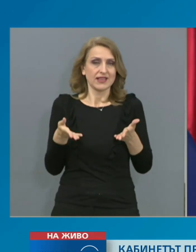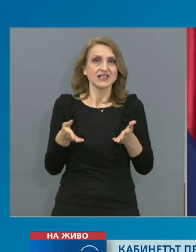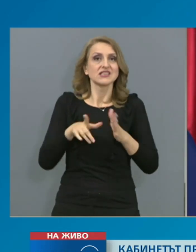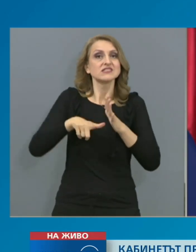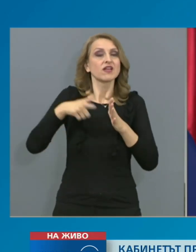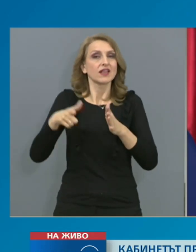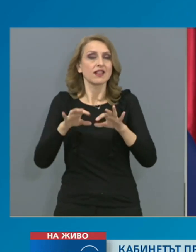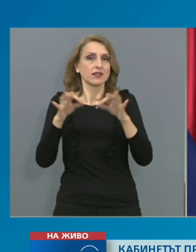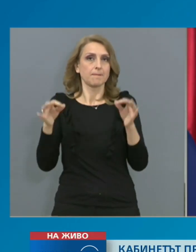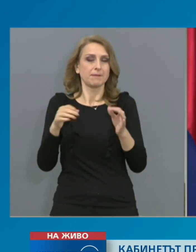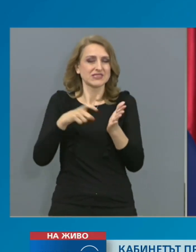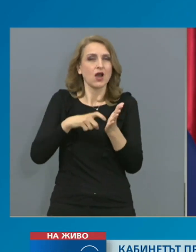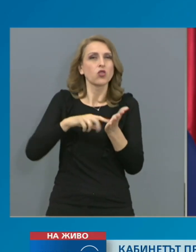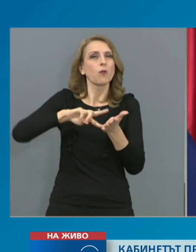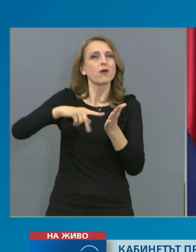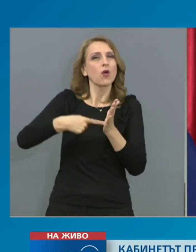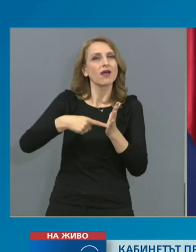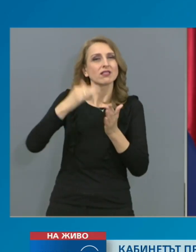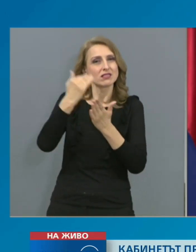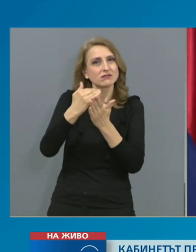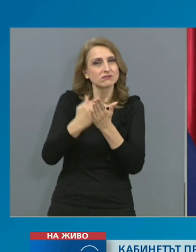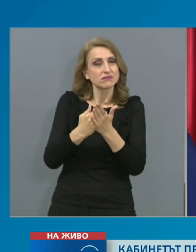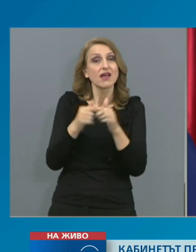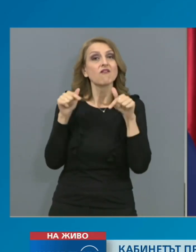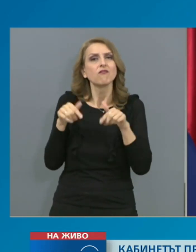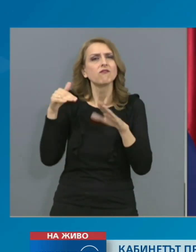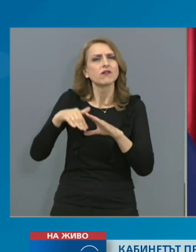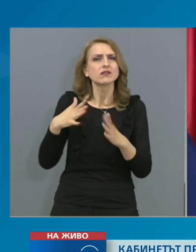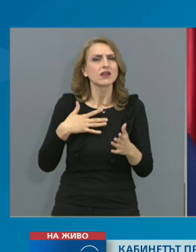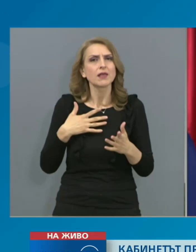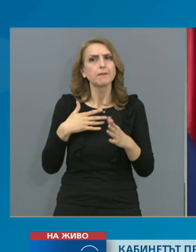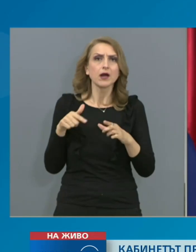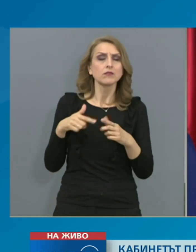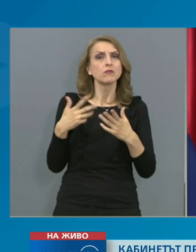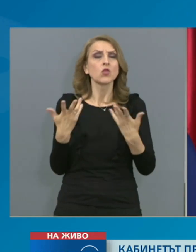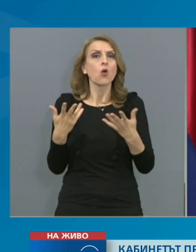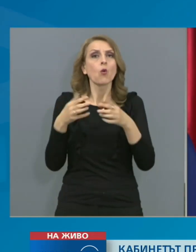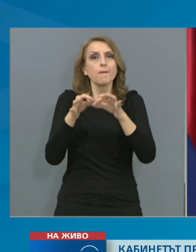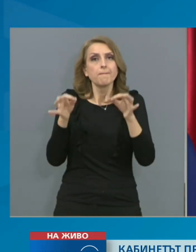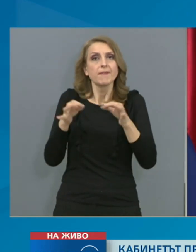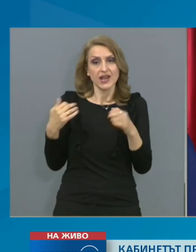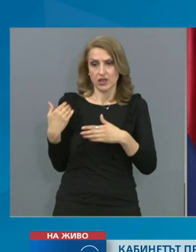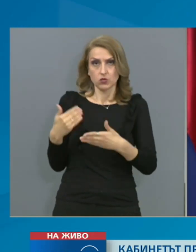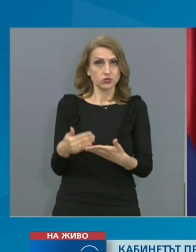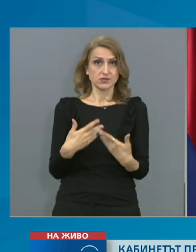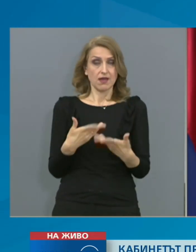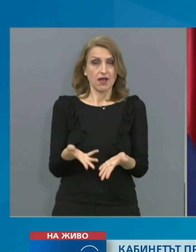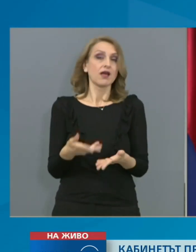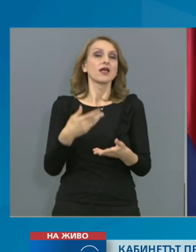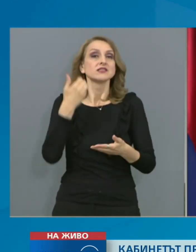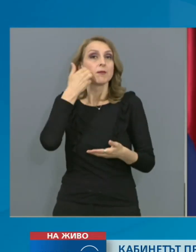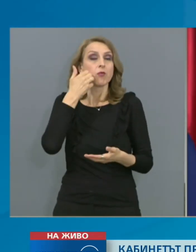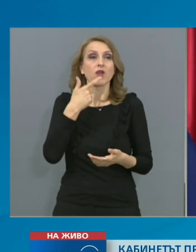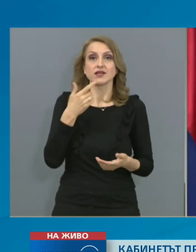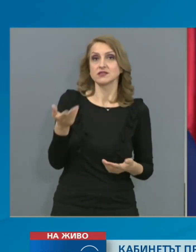него са продължени голяма част от мерките, които и до сега действат, които са в полза на българските граждани и решават